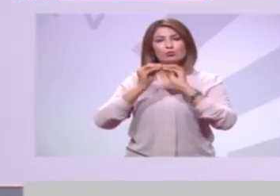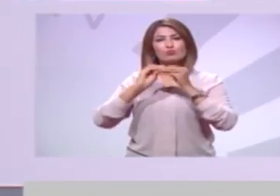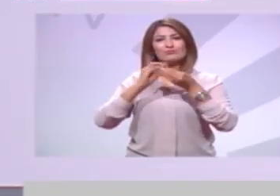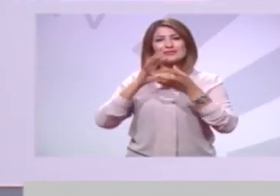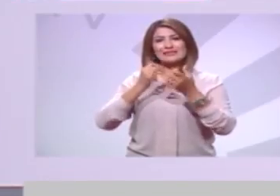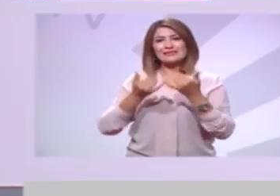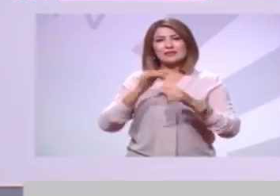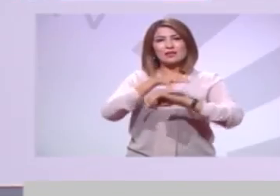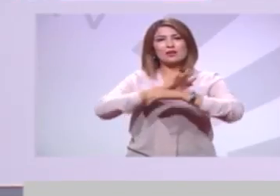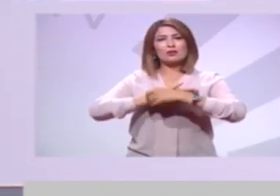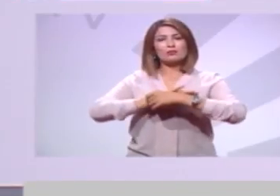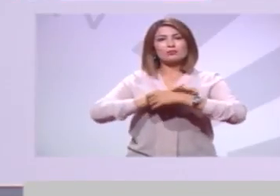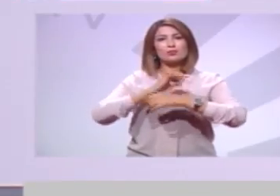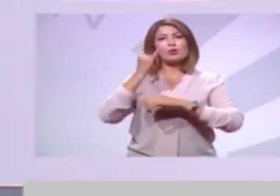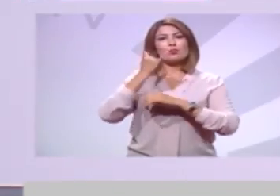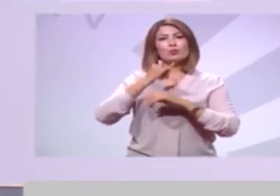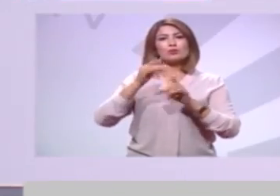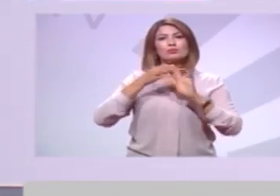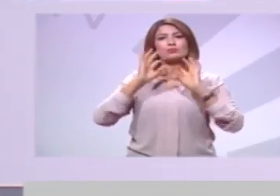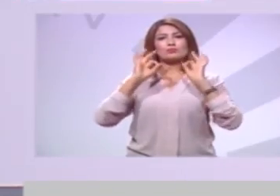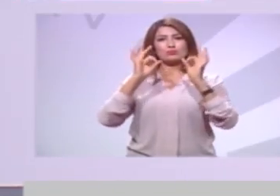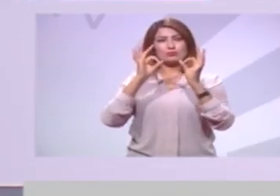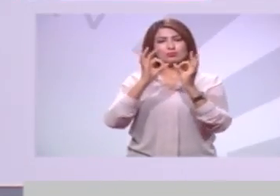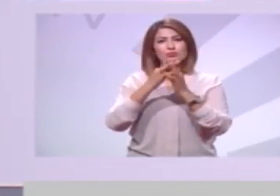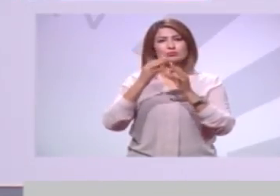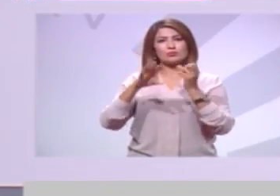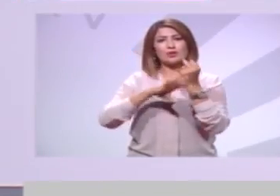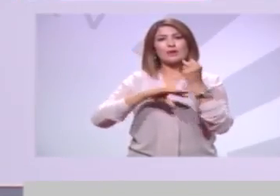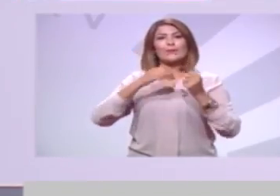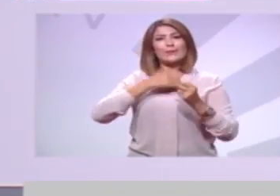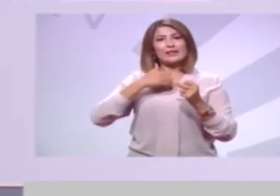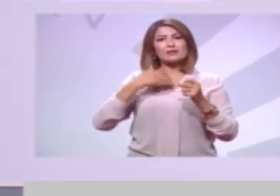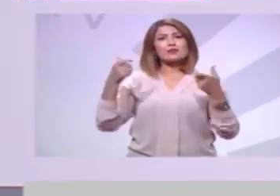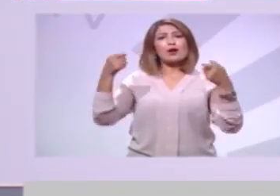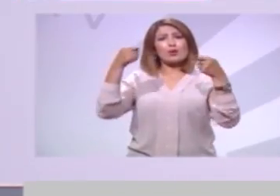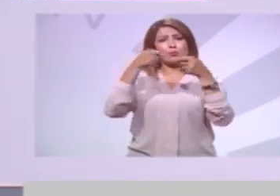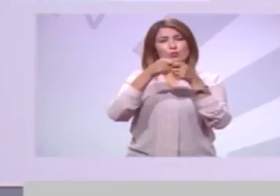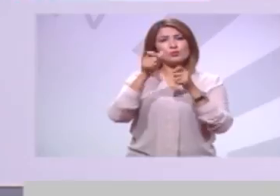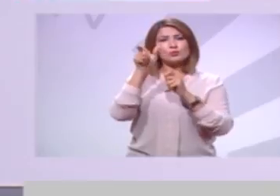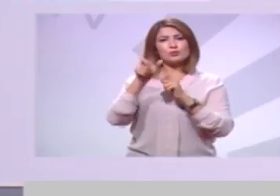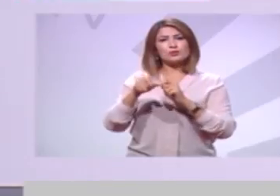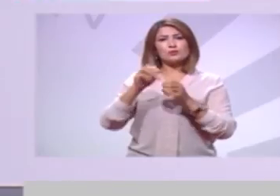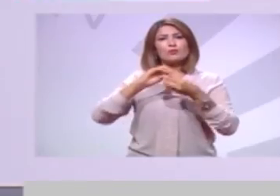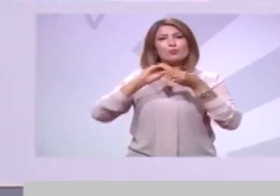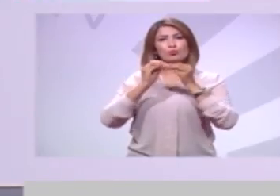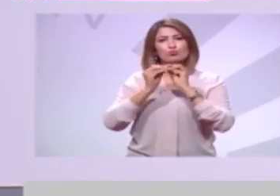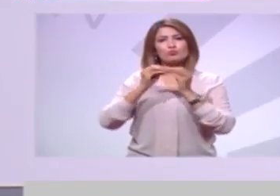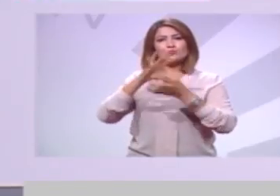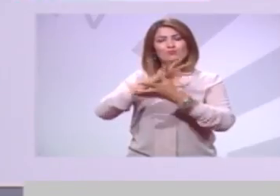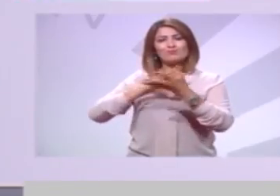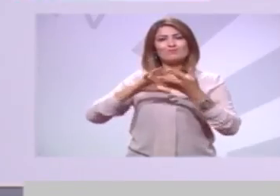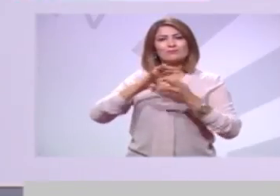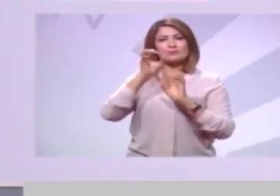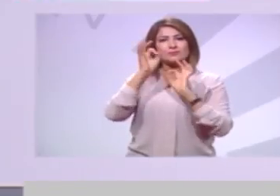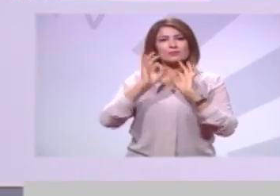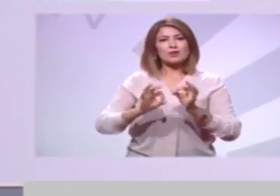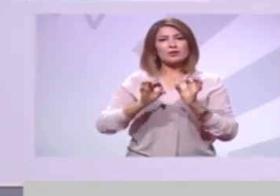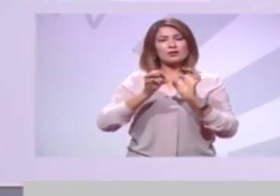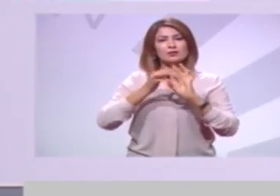وليتنا تعاني من العزلة كذلك في ميدان الصحة وحدث ولا حرج ومن يعانيه من